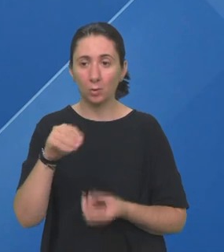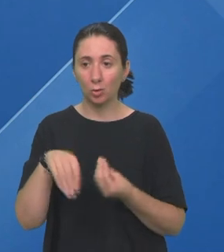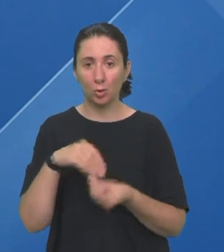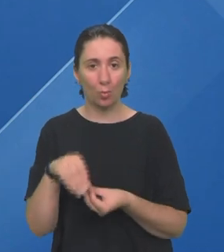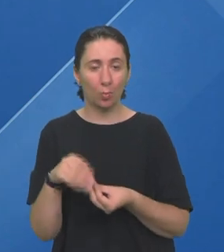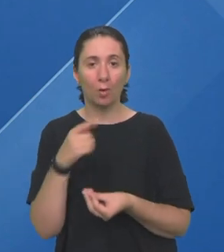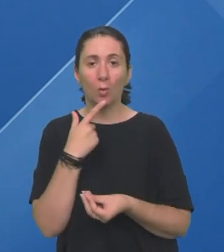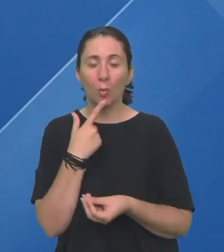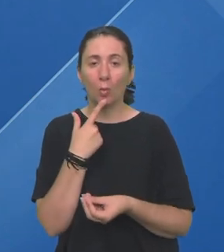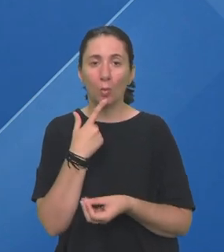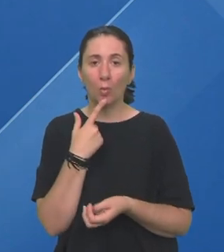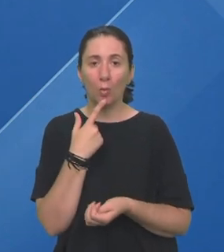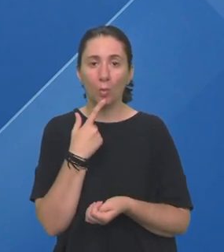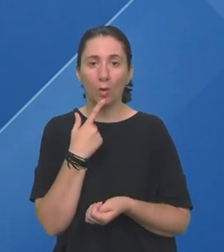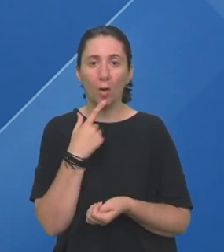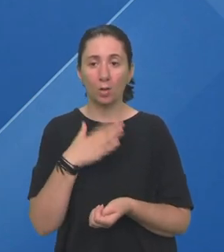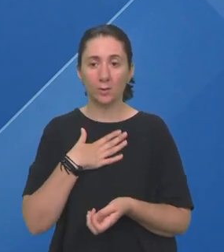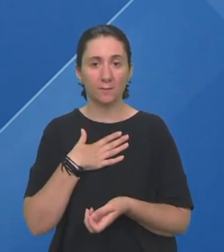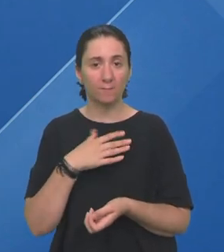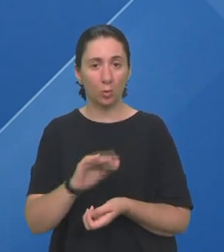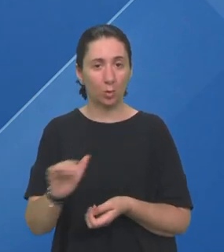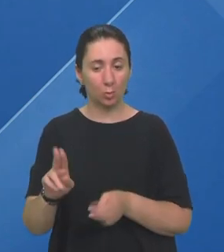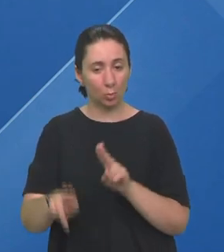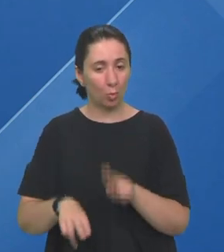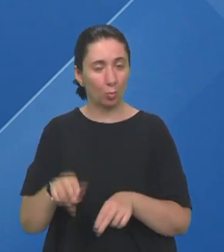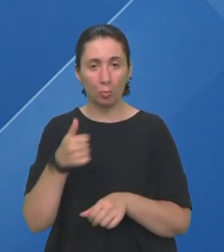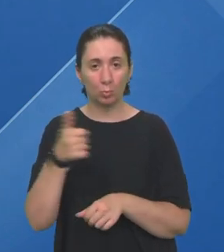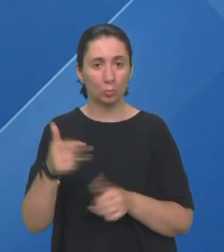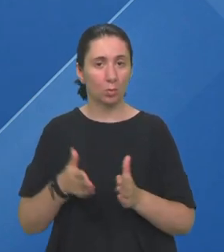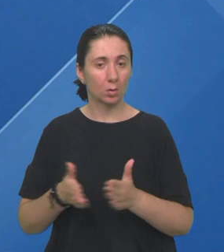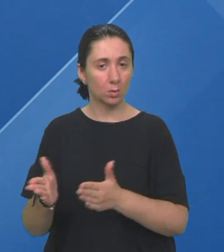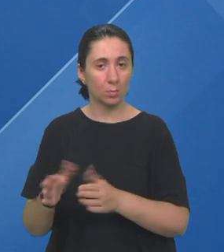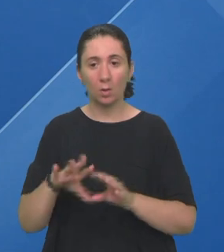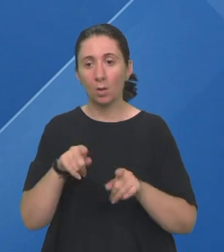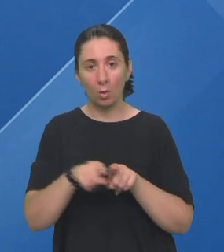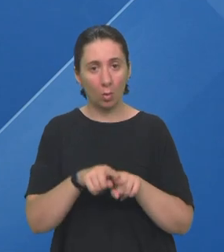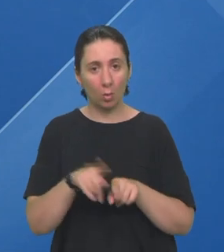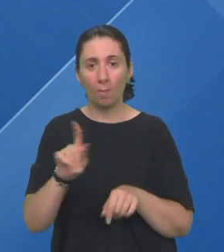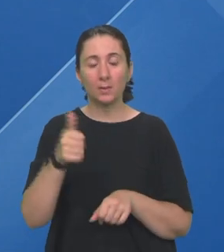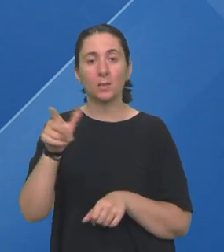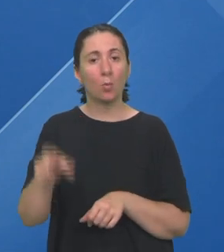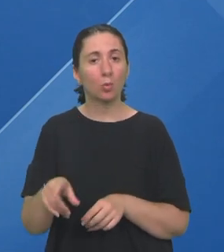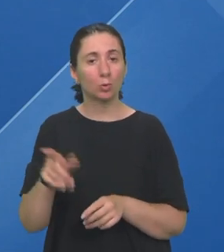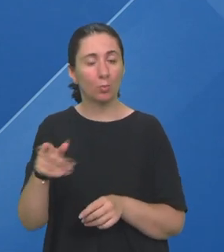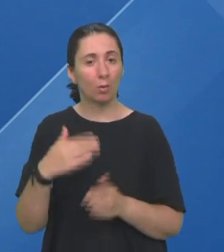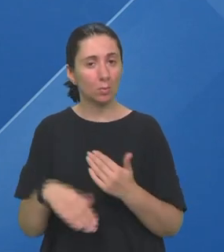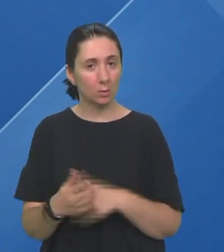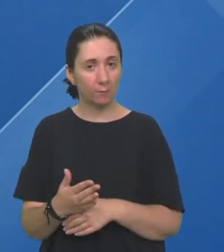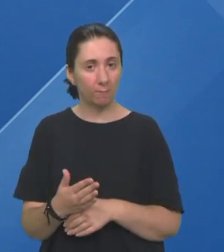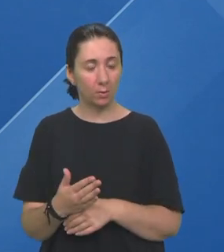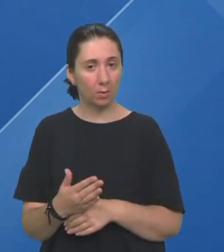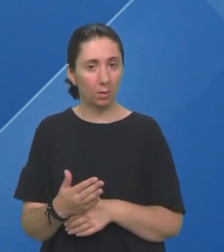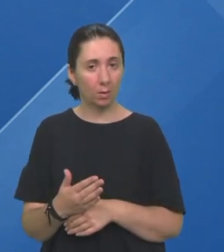obitelj Koja svoju djecu odgajaju u jednom pravom smjeru I svim roditeljima Ne samo osobama s invaliditetom